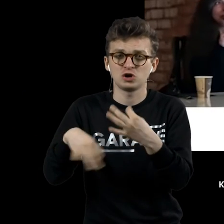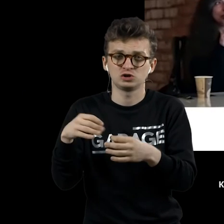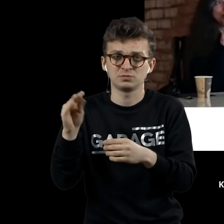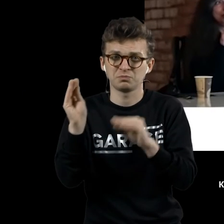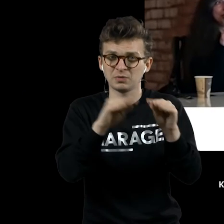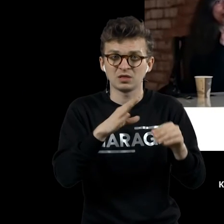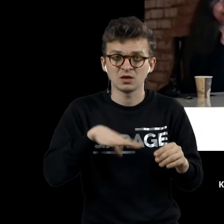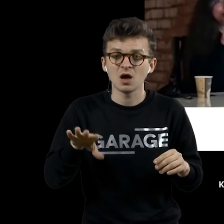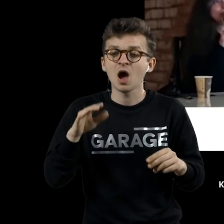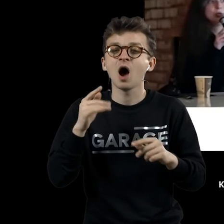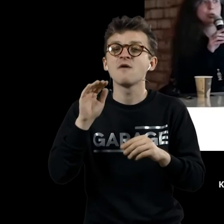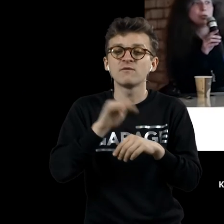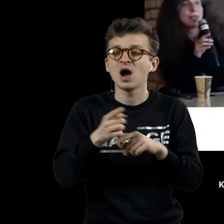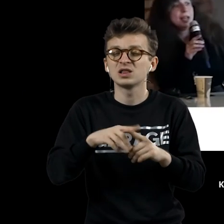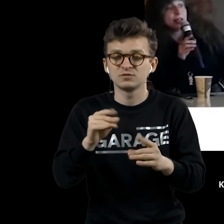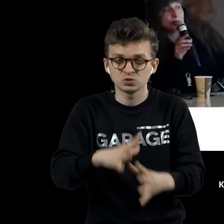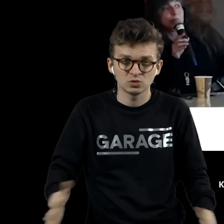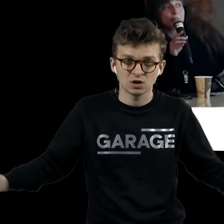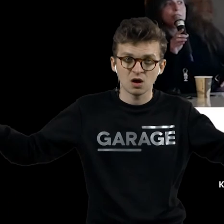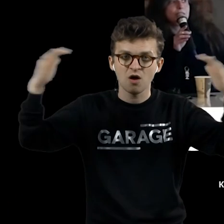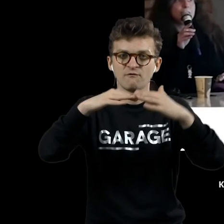Что это все должно было собраться в эту работу.